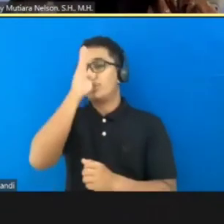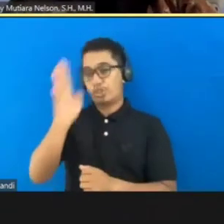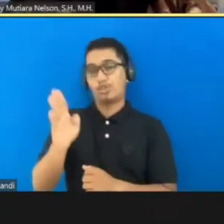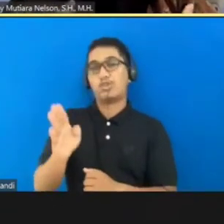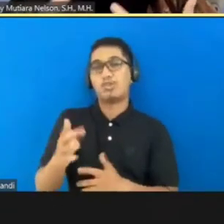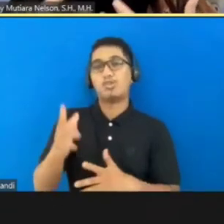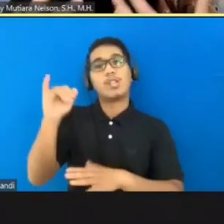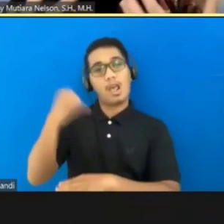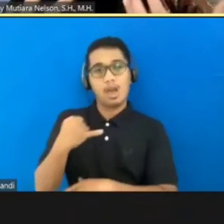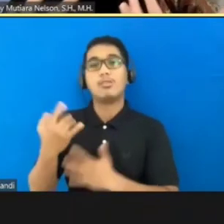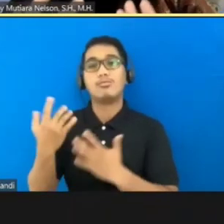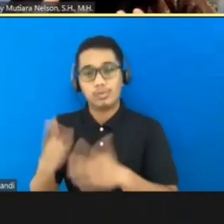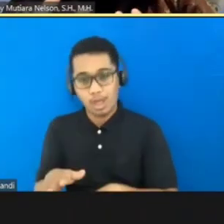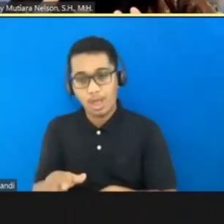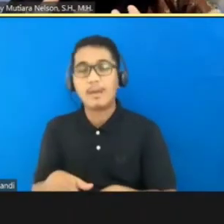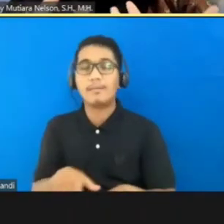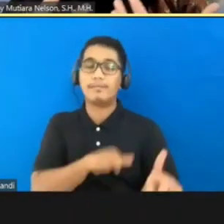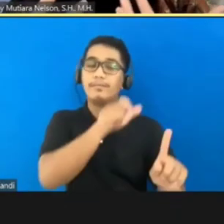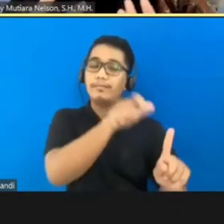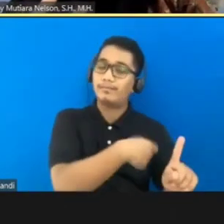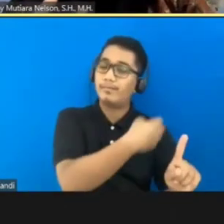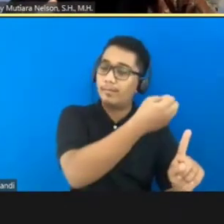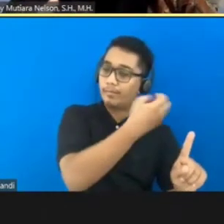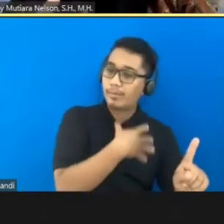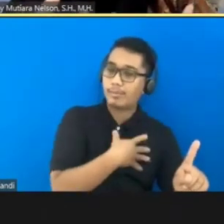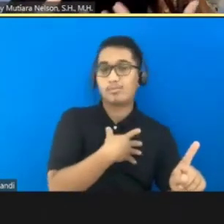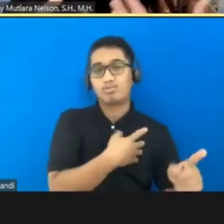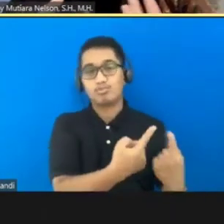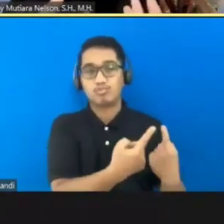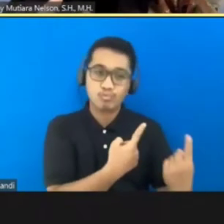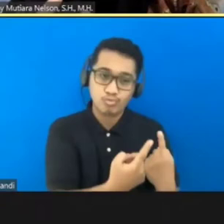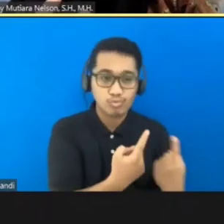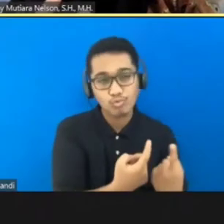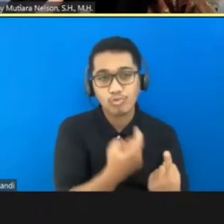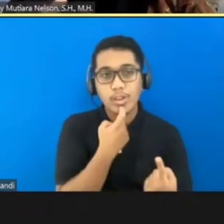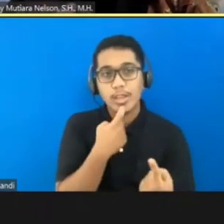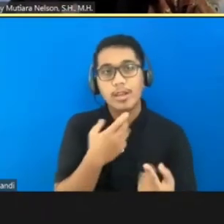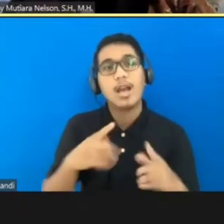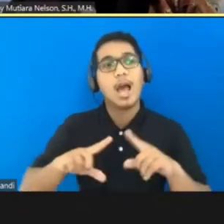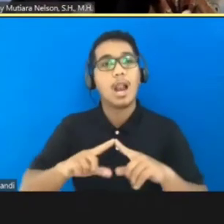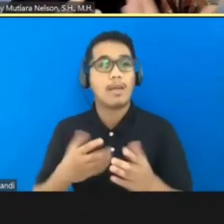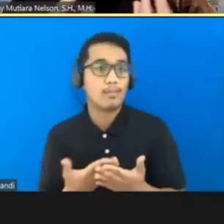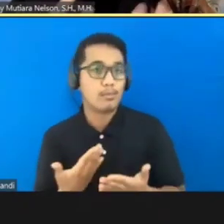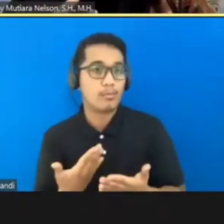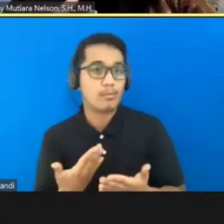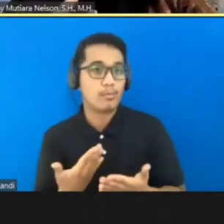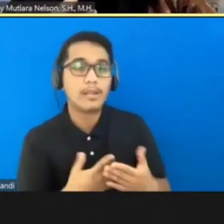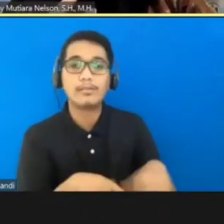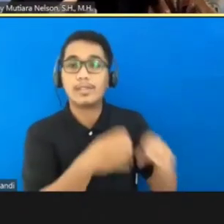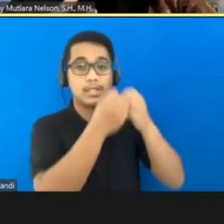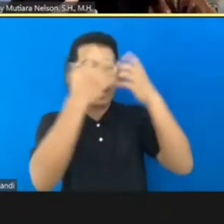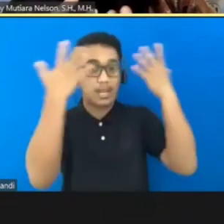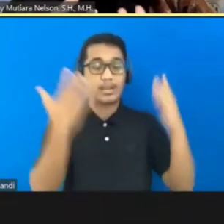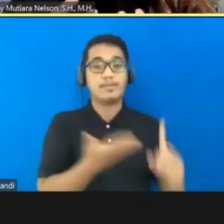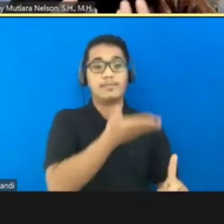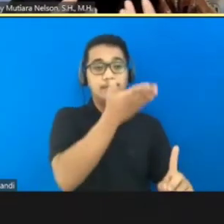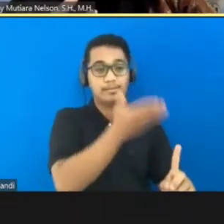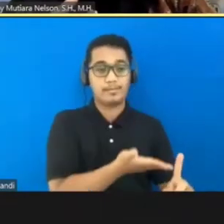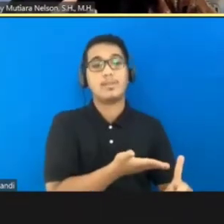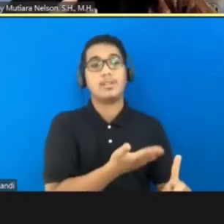mengaku bersalah dia akan menyampaikan hal-hal yang sifatnya kooperatif terkait dengan alat bukti dan keterangan-keterangan dia juga akan